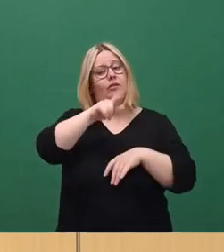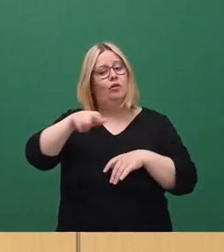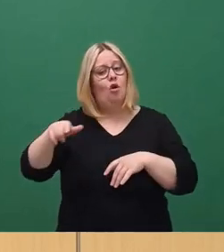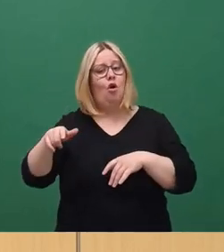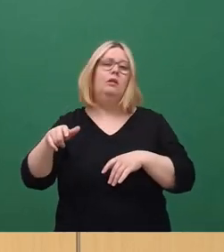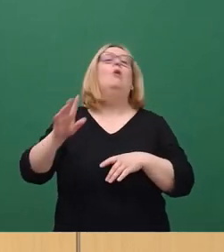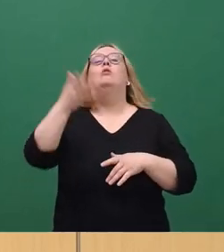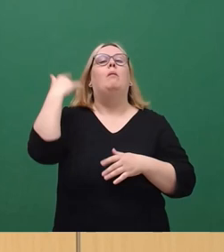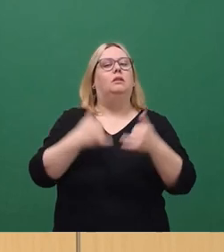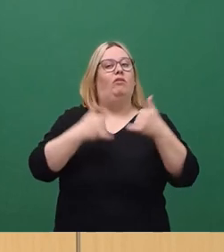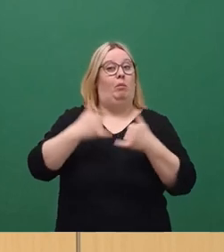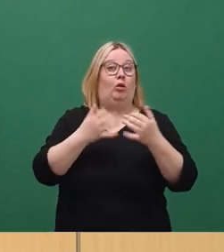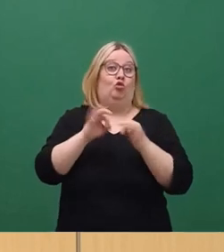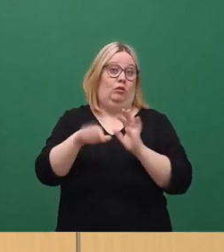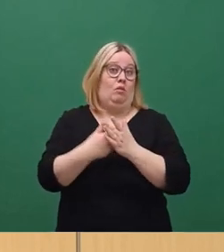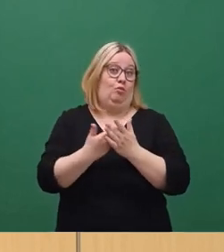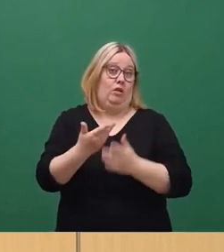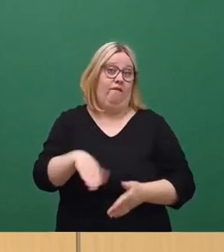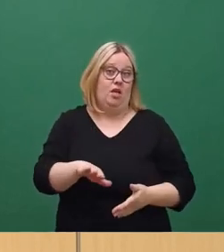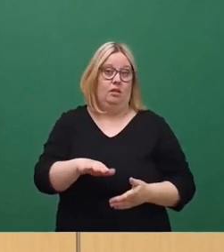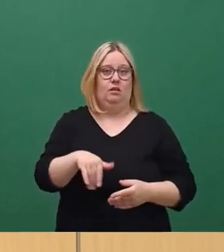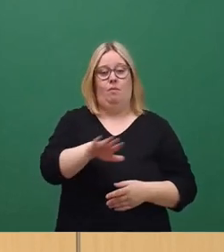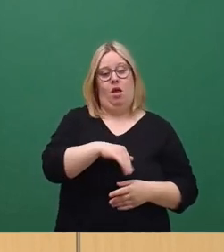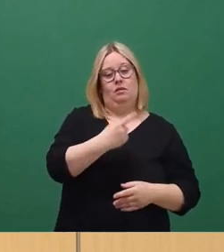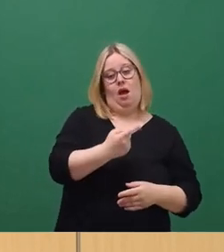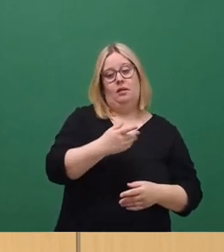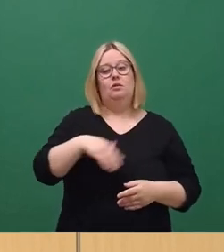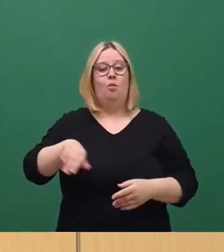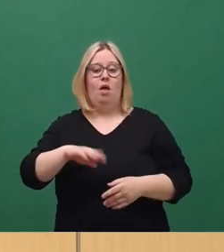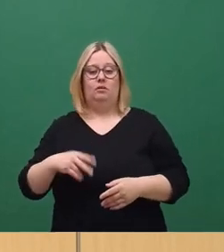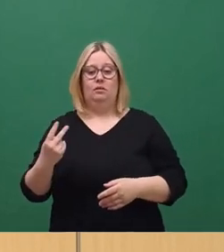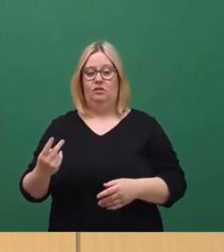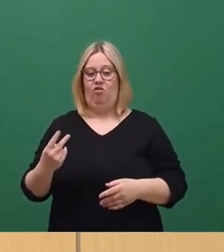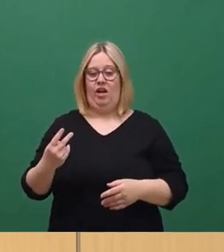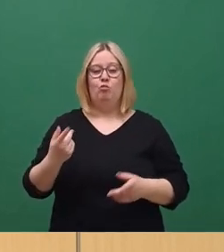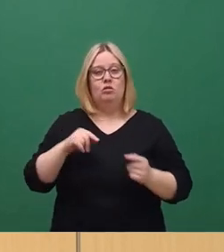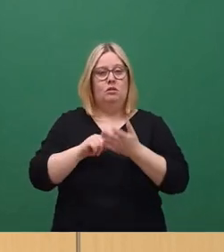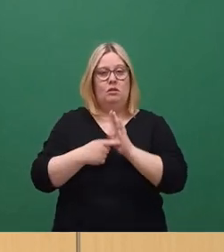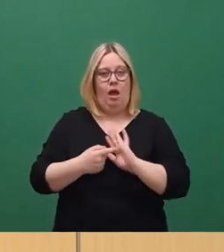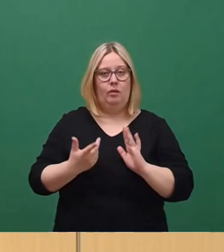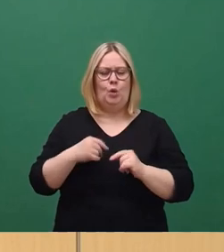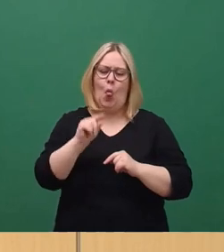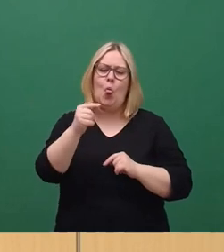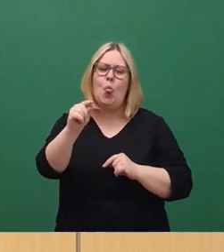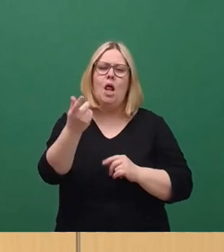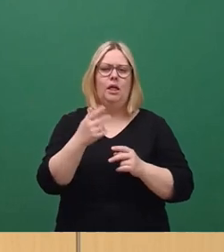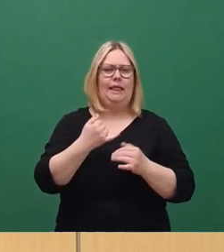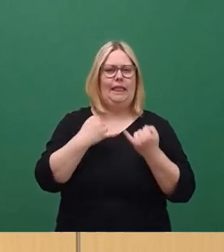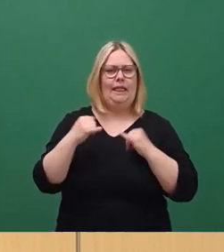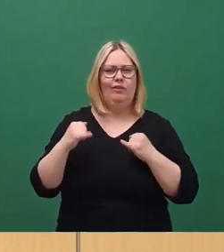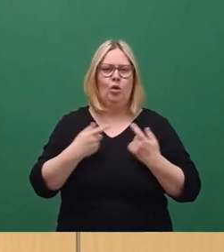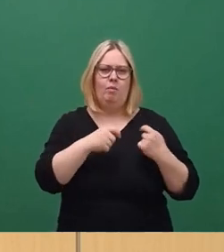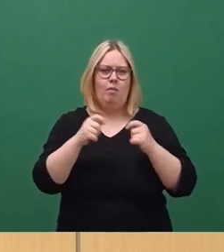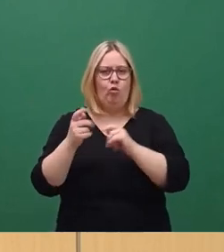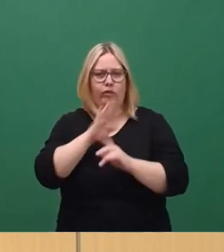Wettbewerb auch ein sehr gutes Beispiel, der Platz 1 und der Platz 2, der hat ja aufgezeigt, dass man mit kleinteiliger, individueller Bebauung da was